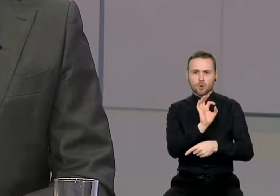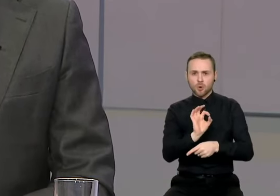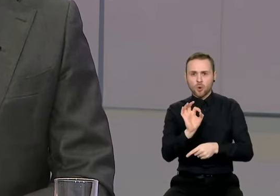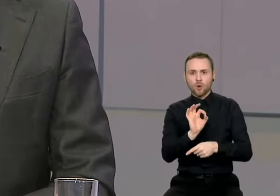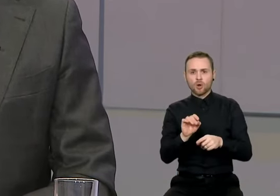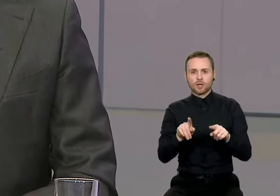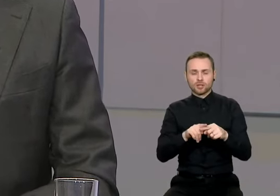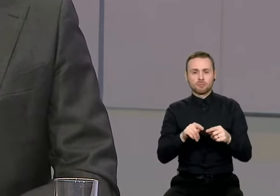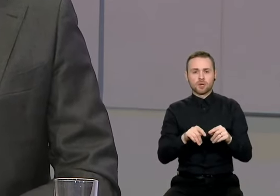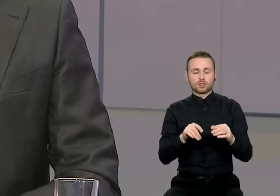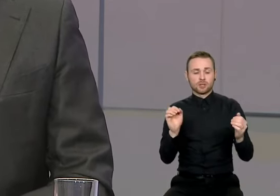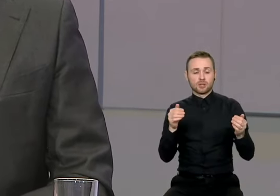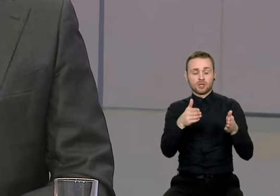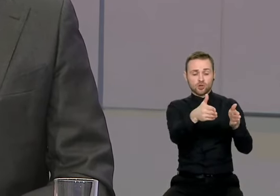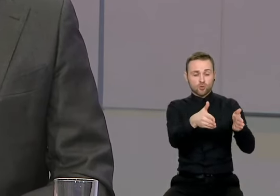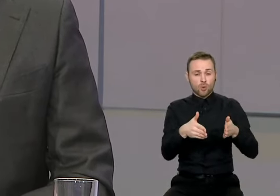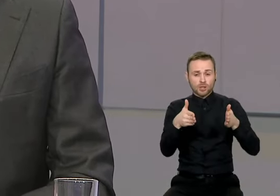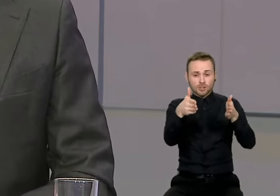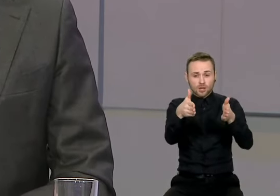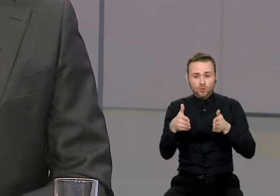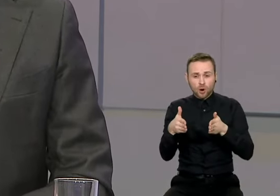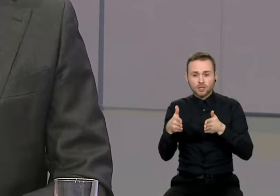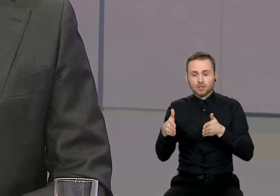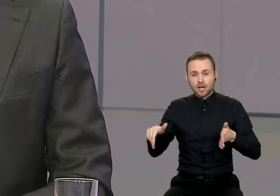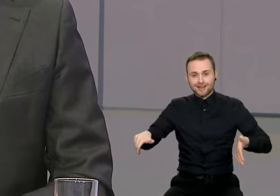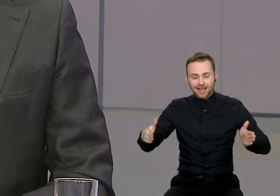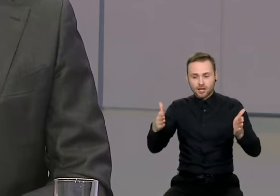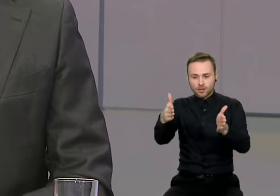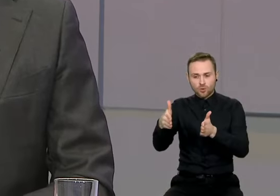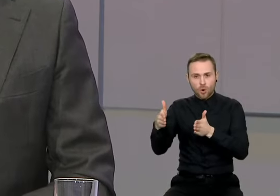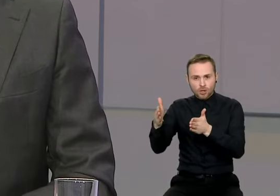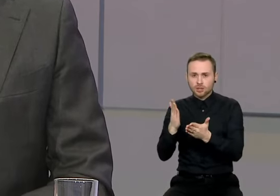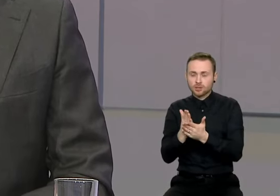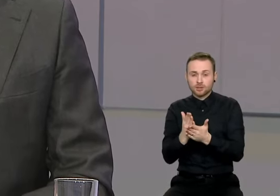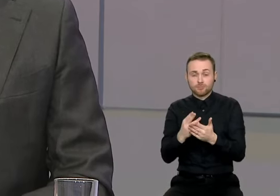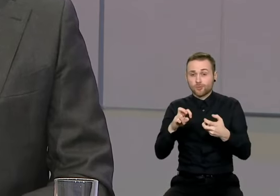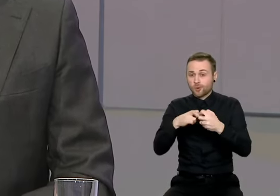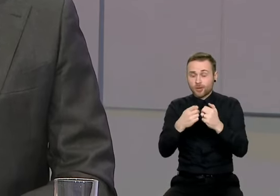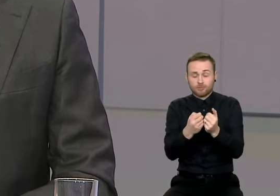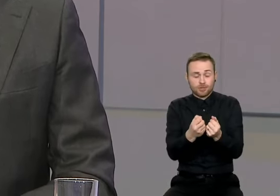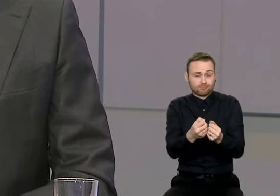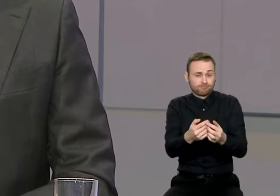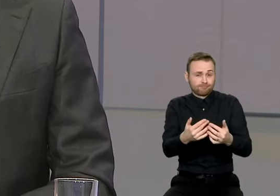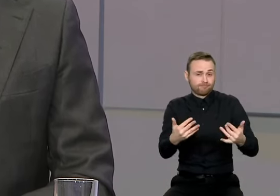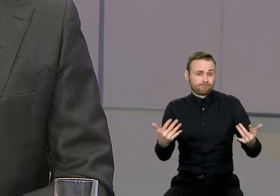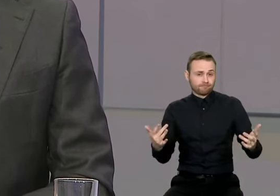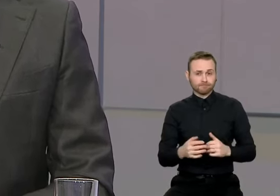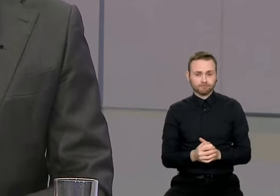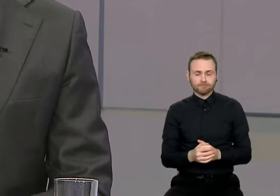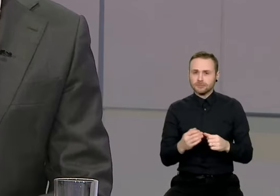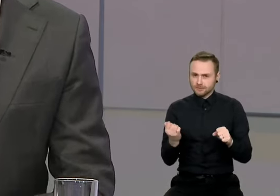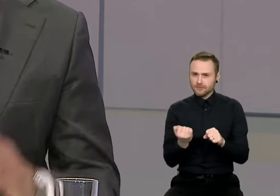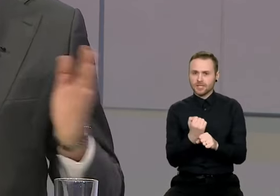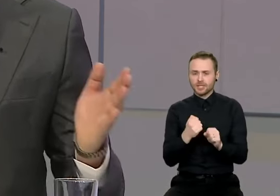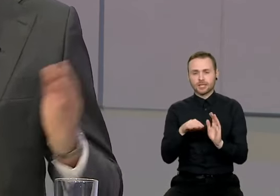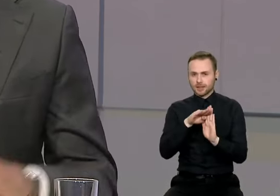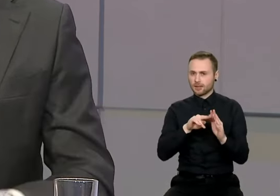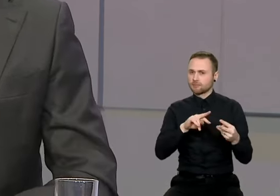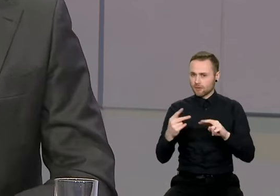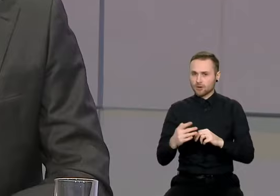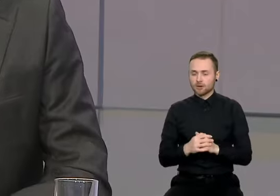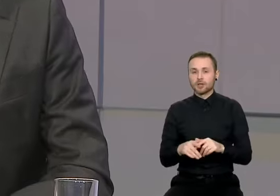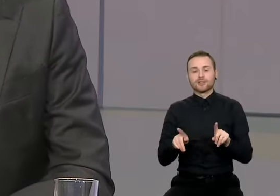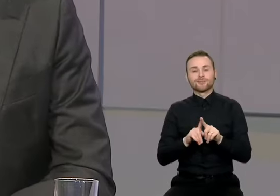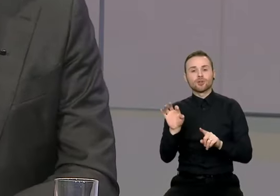juostų sutvarkimas viešajam transportui yra kompleksiniai dalykai, kurie turėtų būti įgyvendinti. apželdinimas,